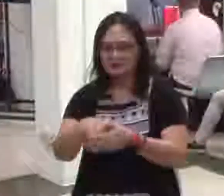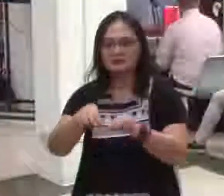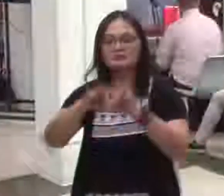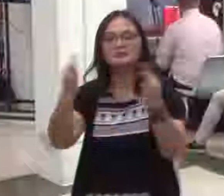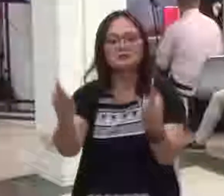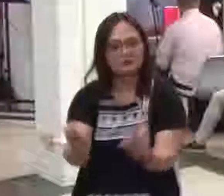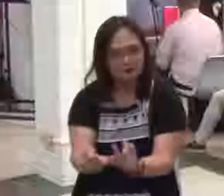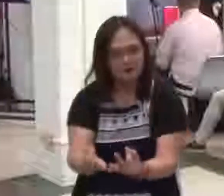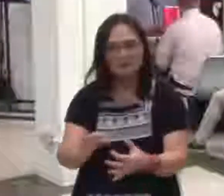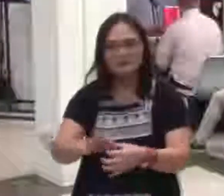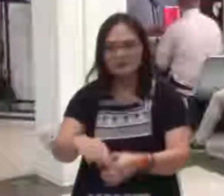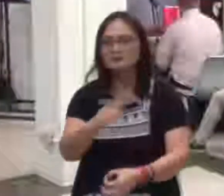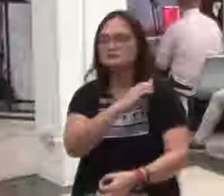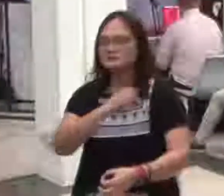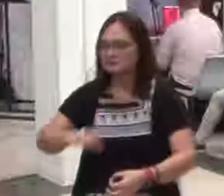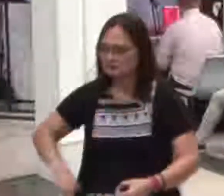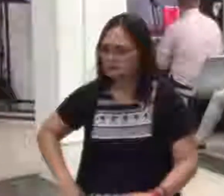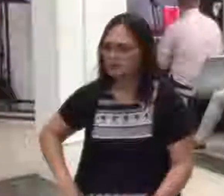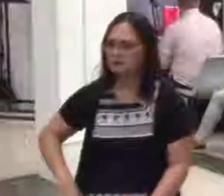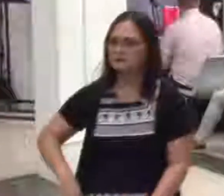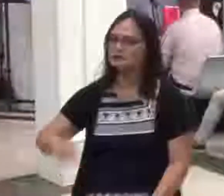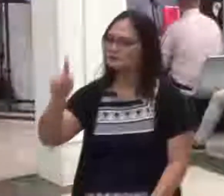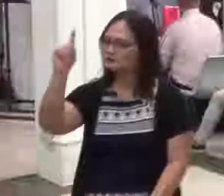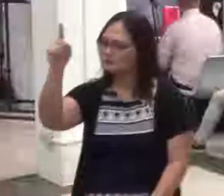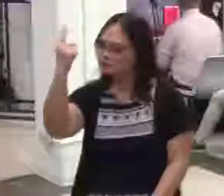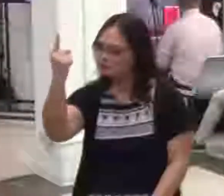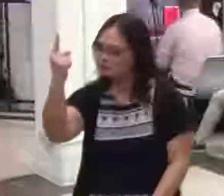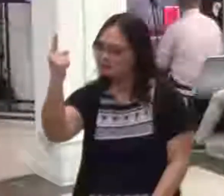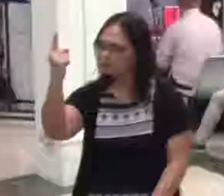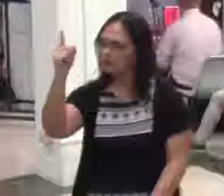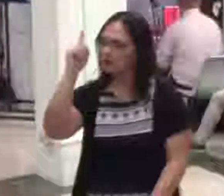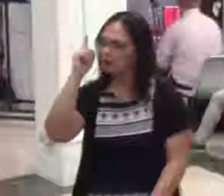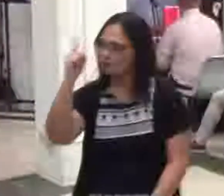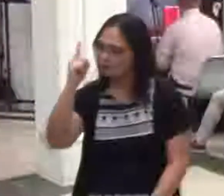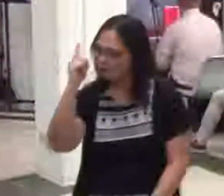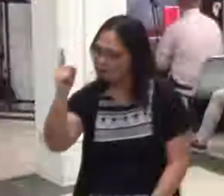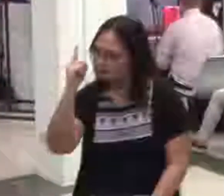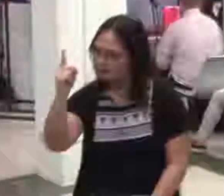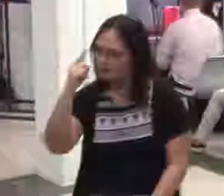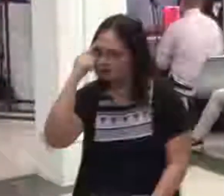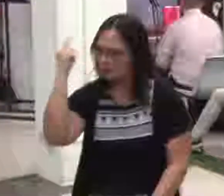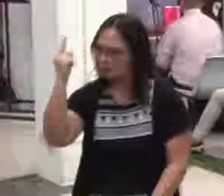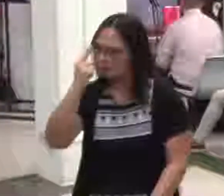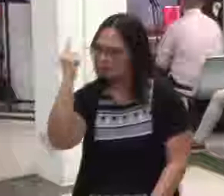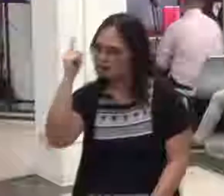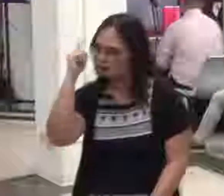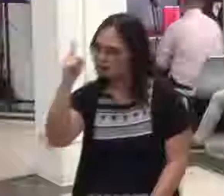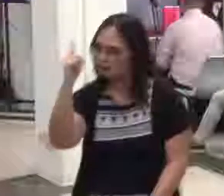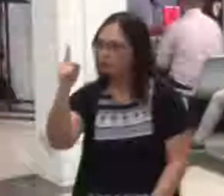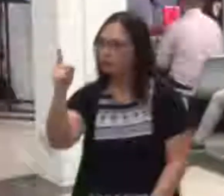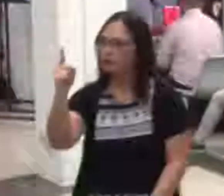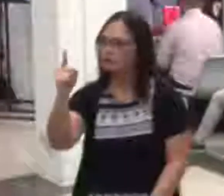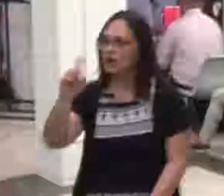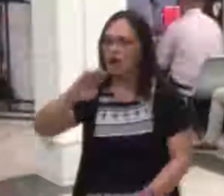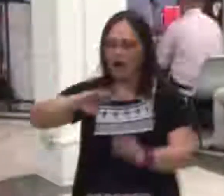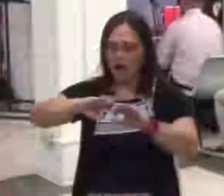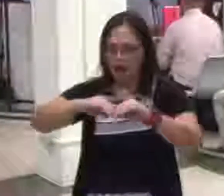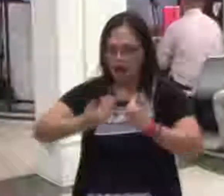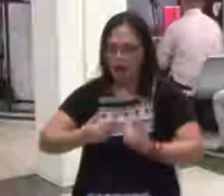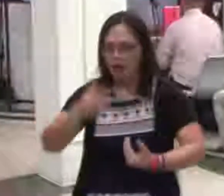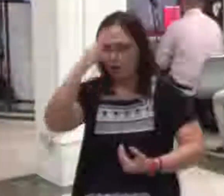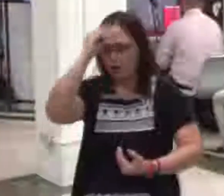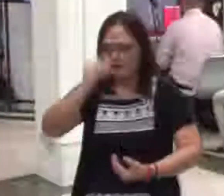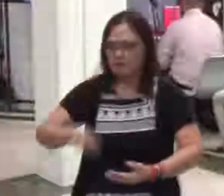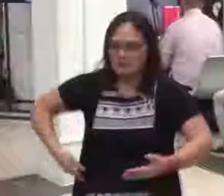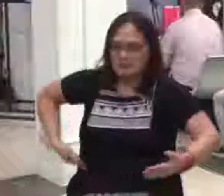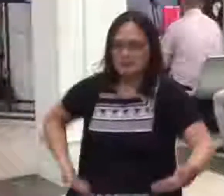Isa lamang ang kaparaanan kung paanong ang tao ay ipapanganak sa pamilya